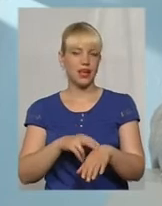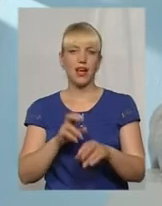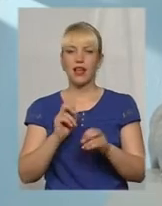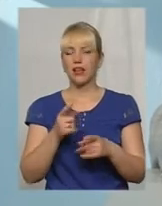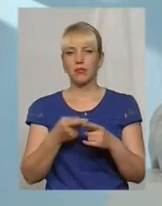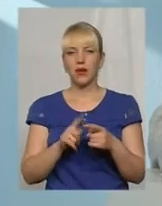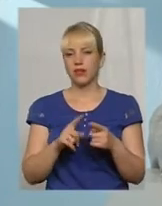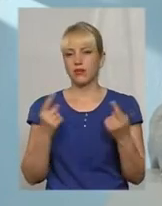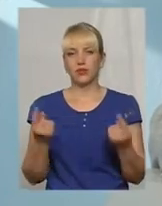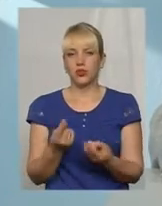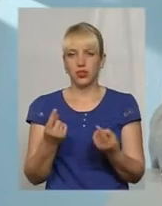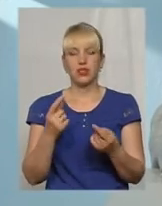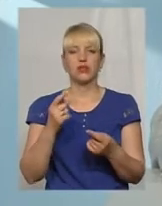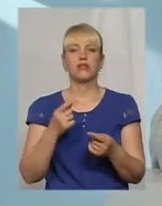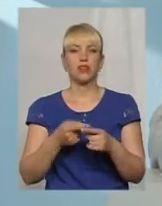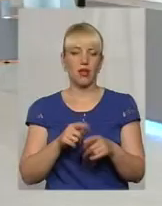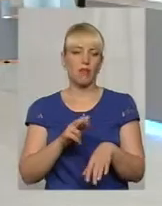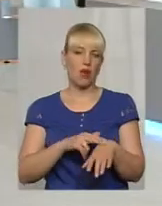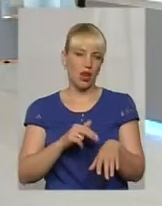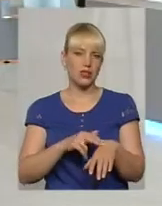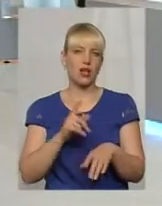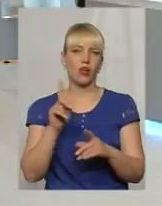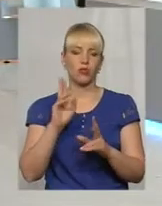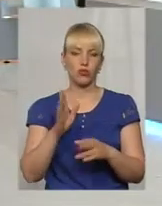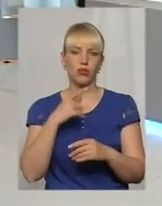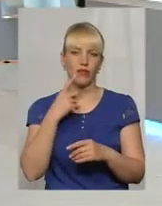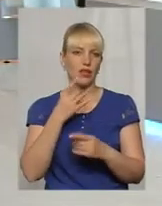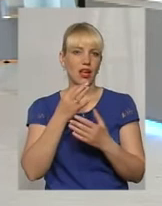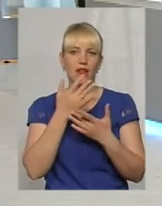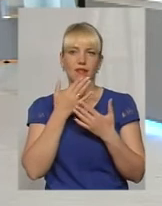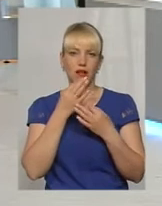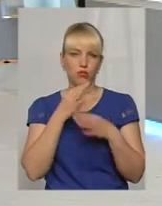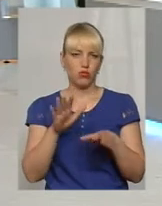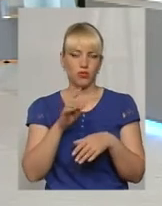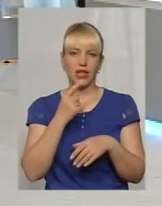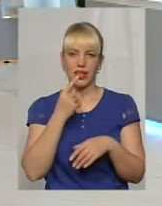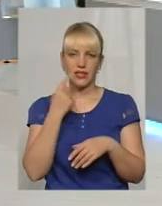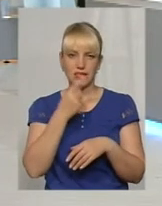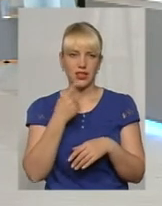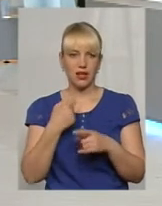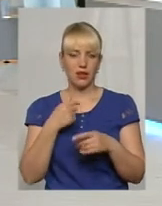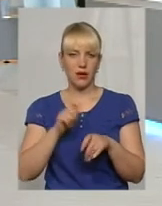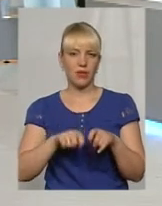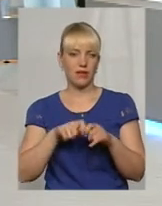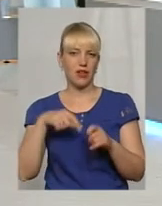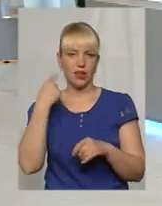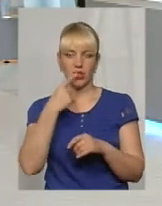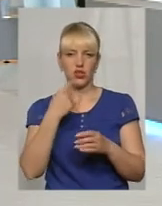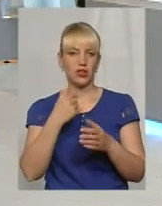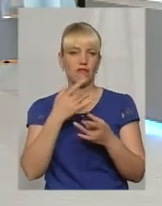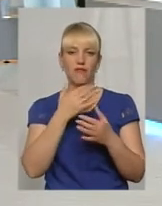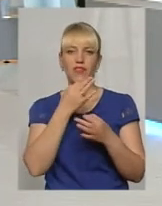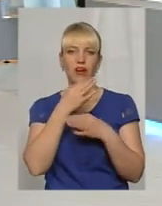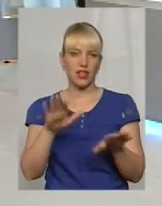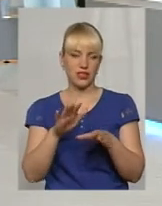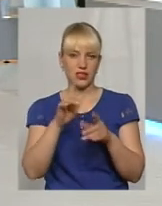звучало, це поліцейський, який буде говорити на нескольких язиках в будь-яких країн, є Сашингена, провірено лично, причем в різних країнах.